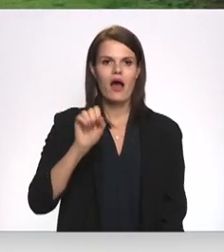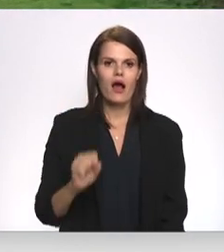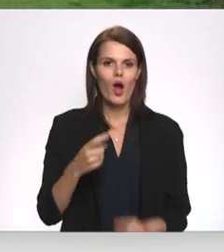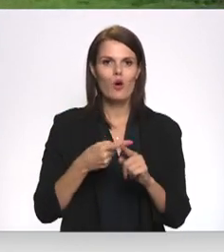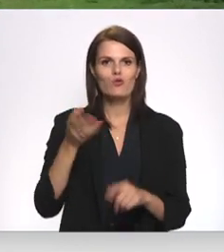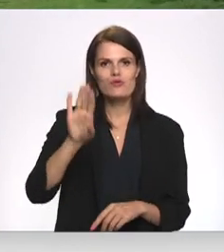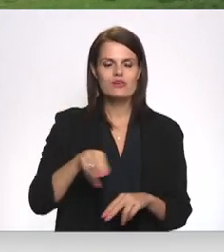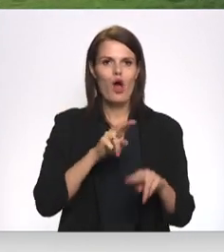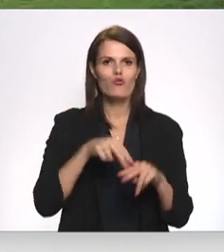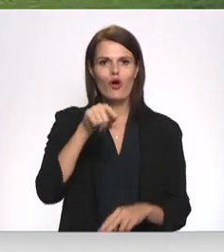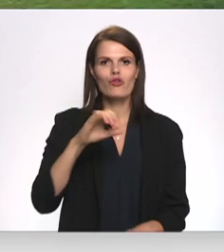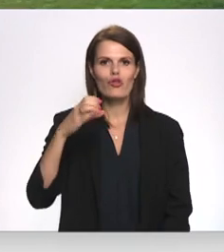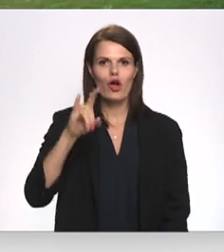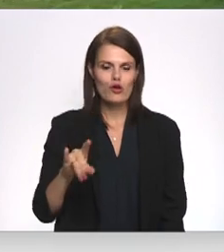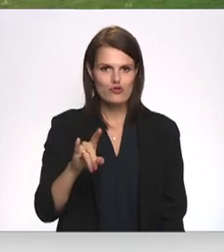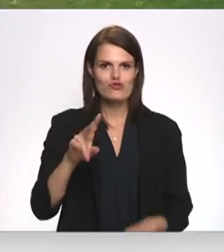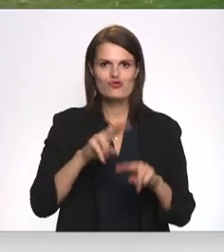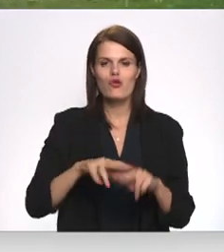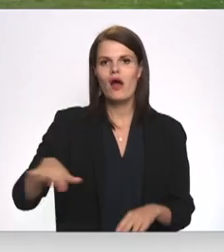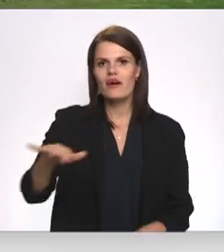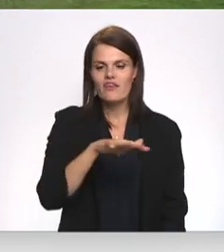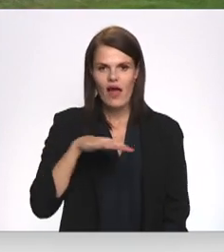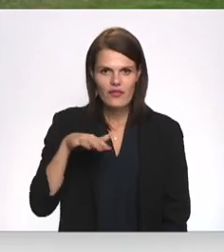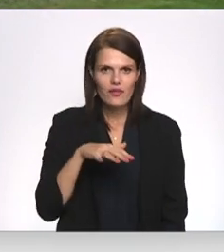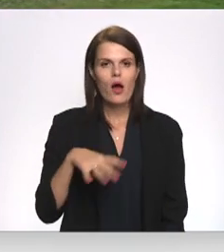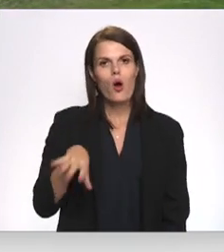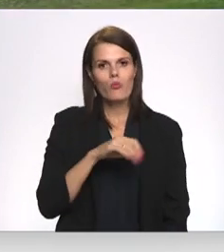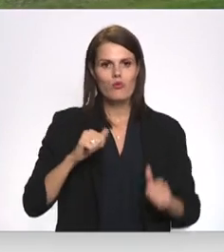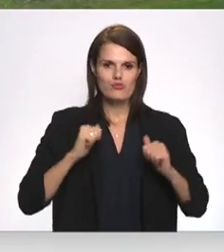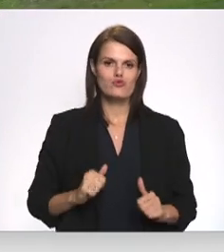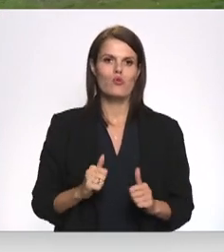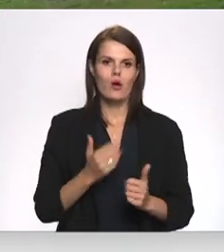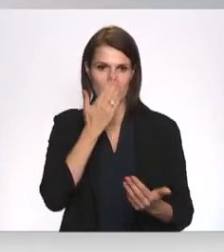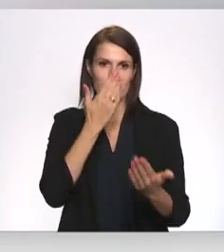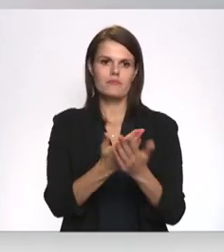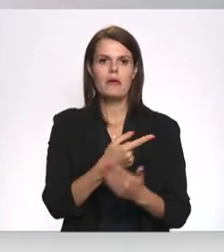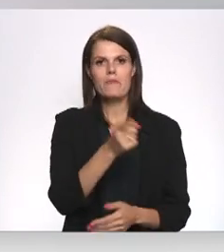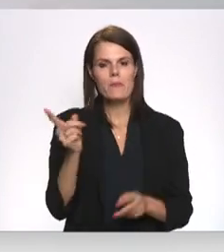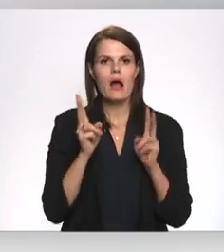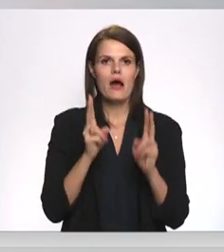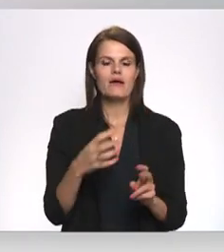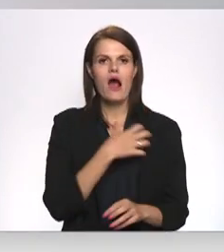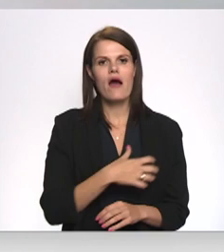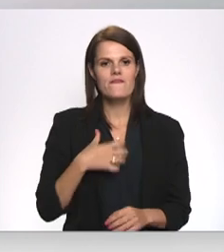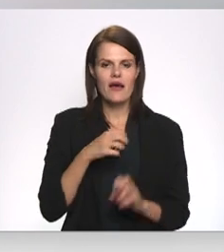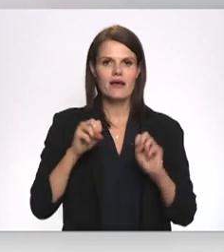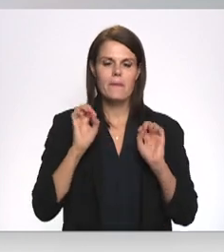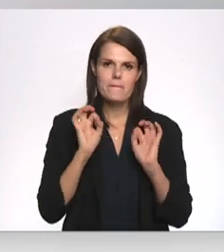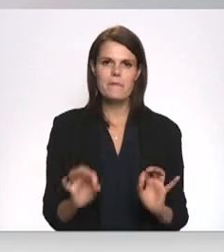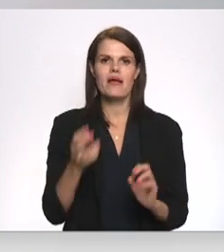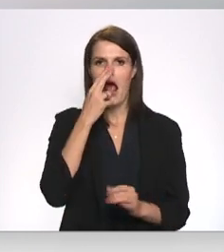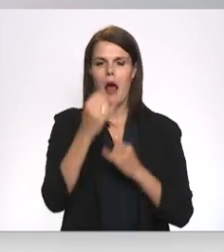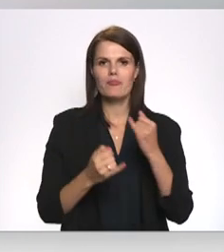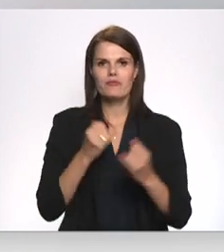Krustkalnu un Teiču rezervātos. Mums tas ir boda pienākums rādīt to piemēru visiem, kā ir jāapsaimnieko.